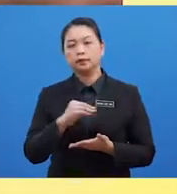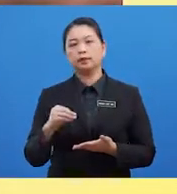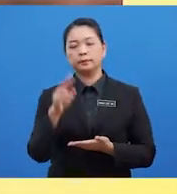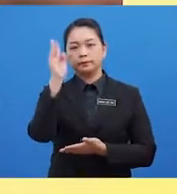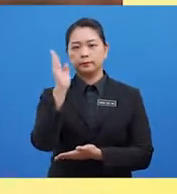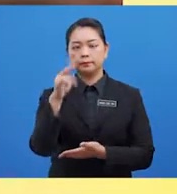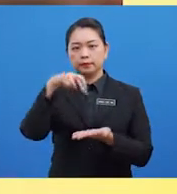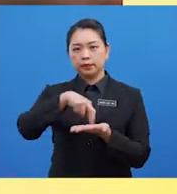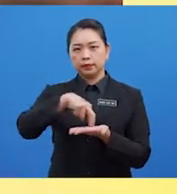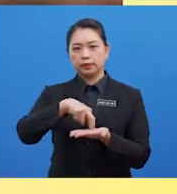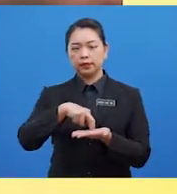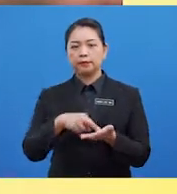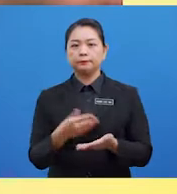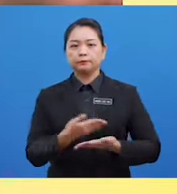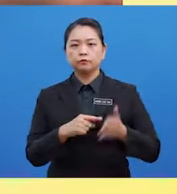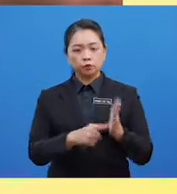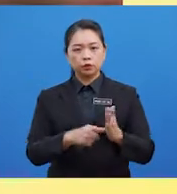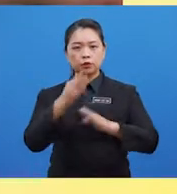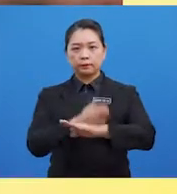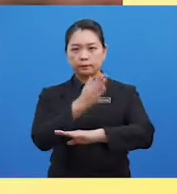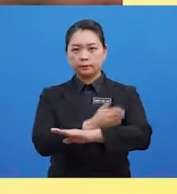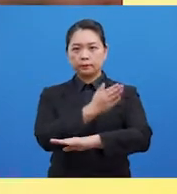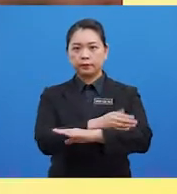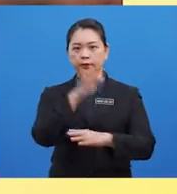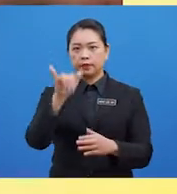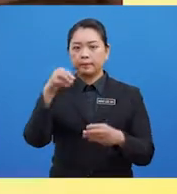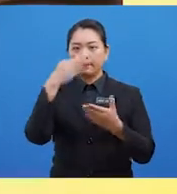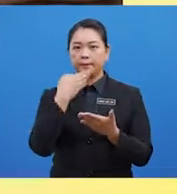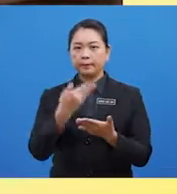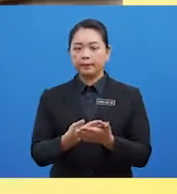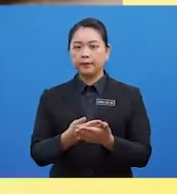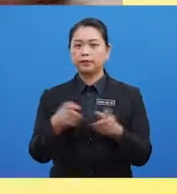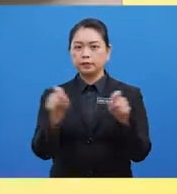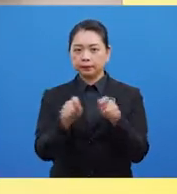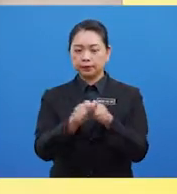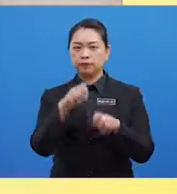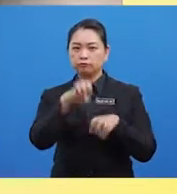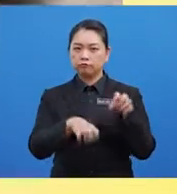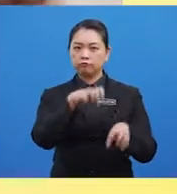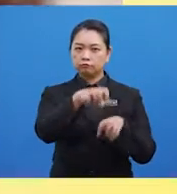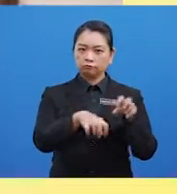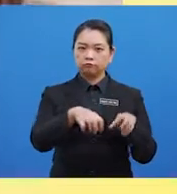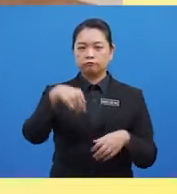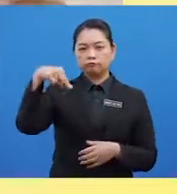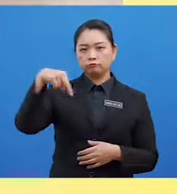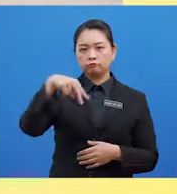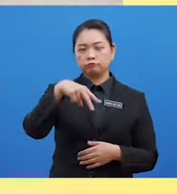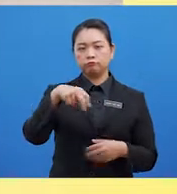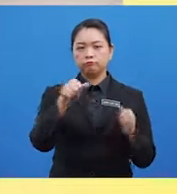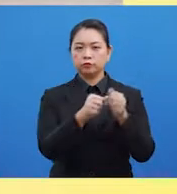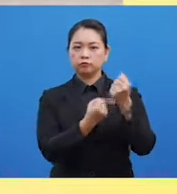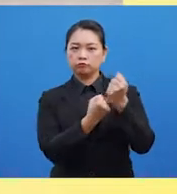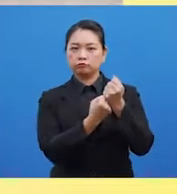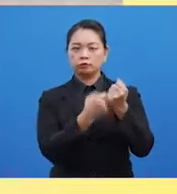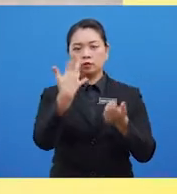Bayi Menunjukkan Perkembangan Yang Baik Dalam Pergerakan Seperti Merangkap Menjulur Berjalan